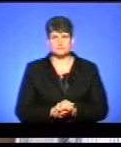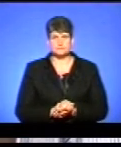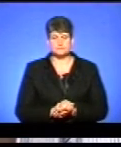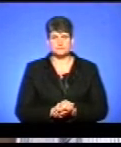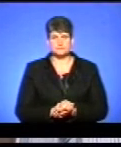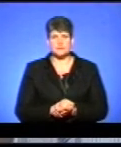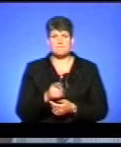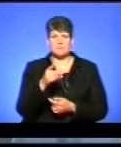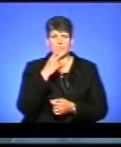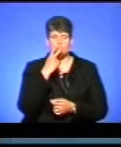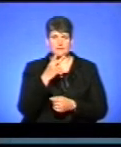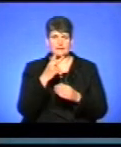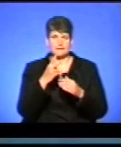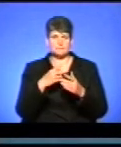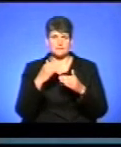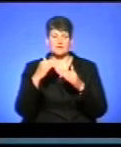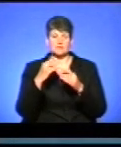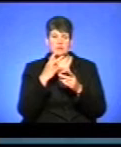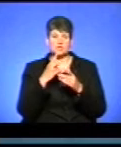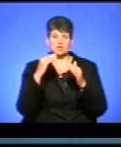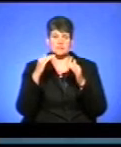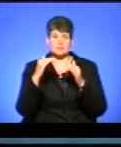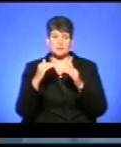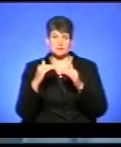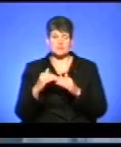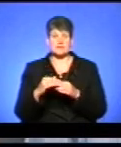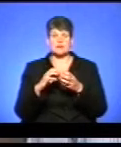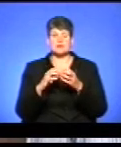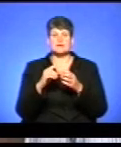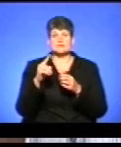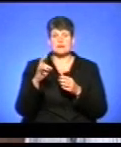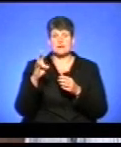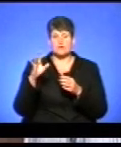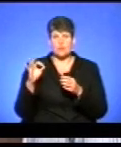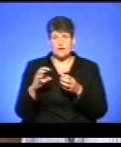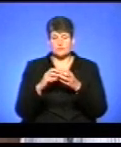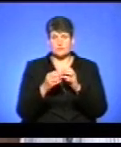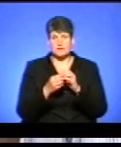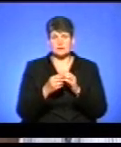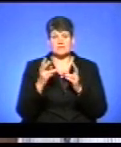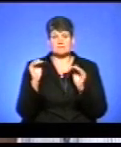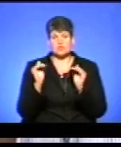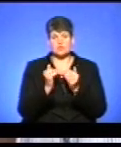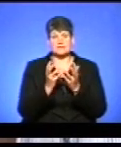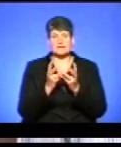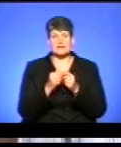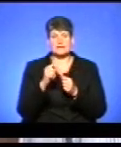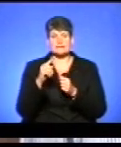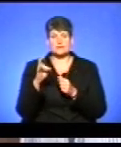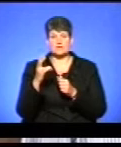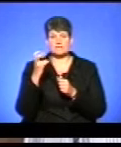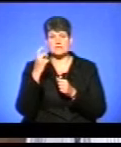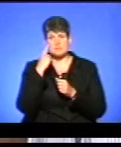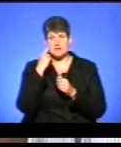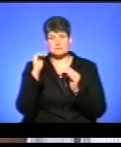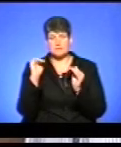Ми помітили динаміку до зменшення результативності ЗНО, коли кількість учнів, які здають ЗНО на 200 балів, пішло на зменшення.